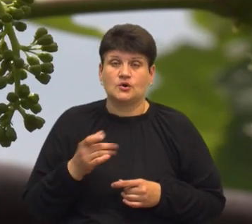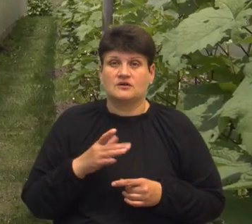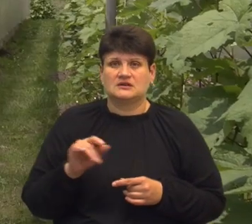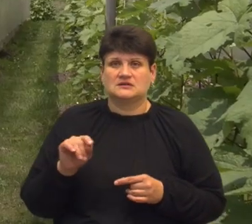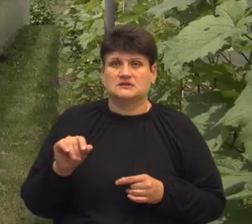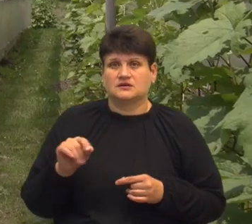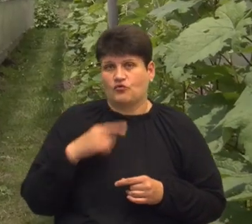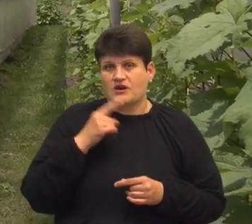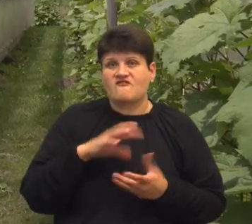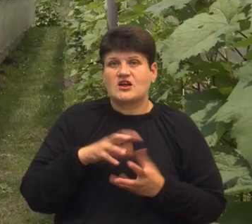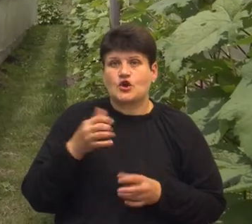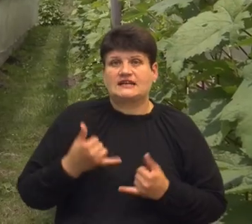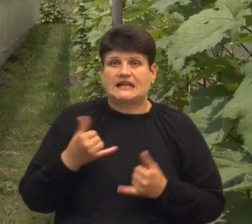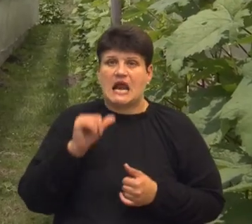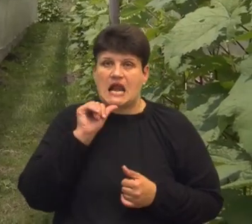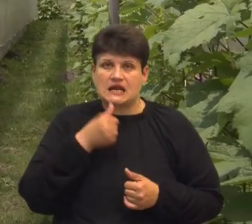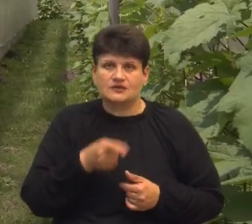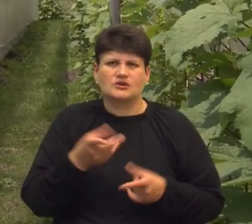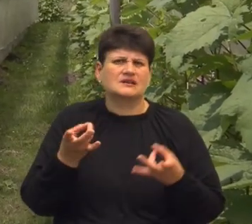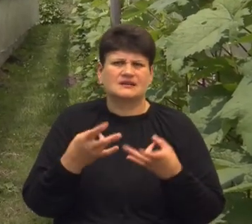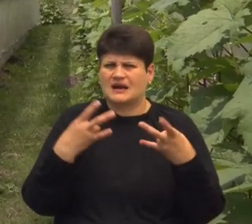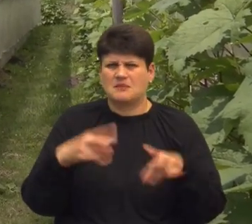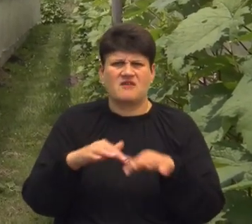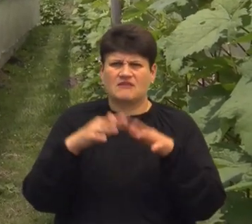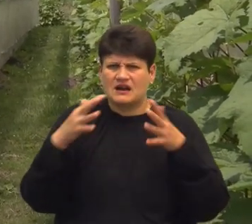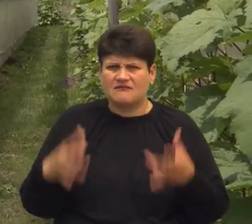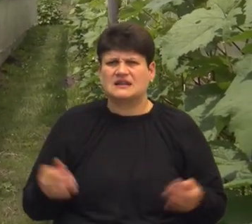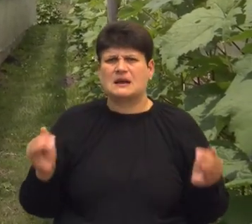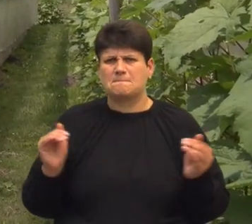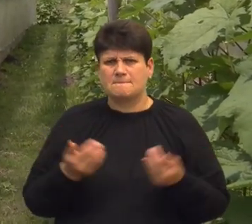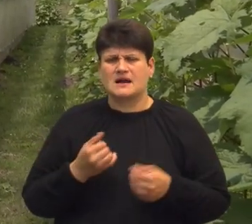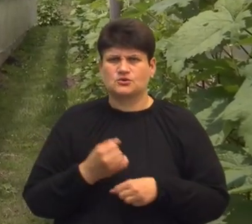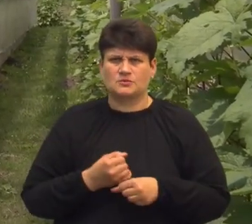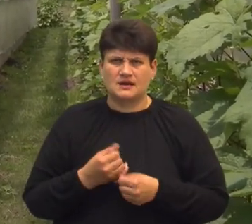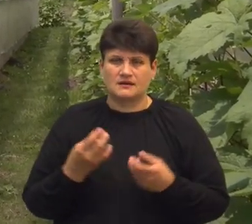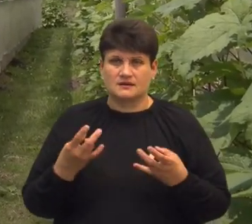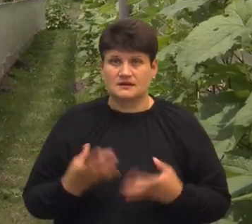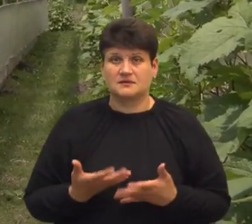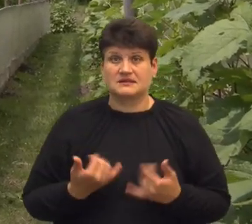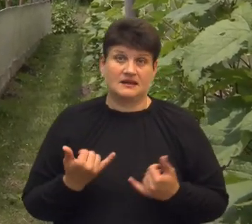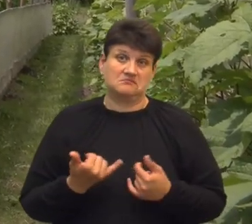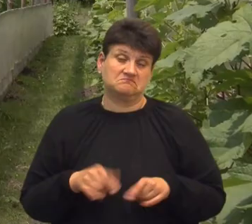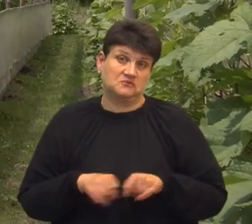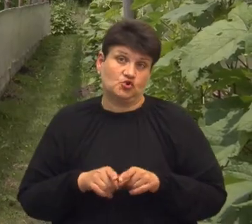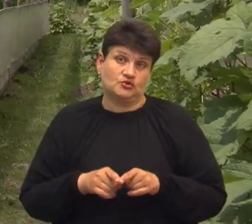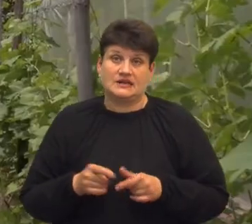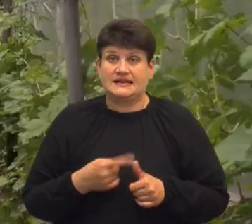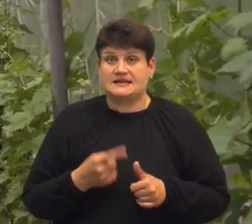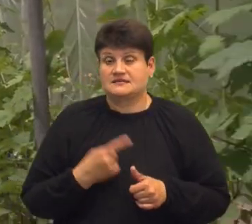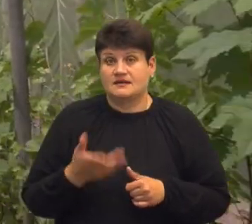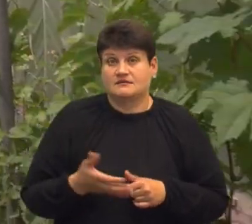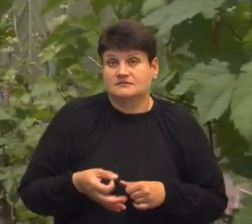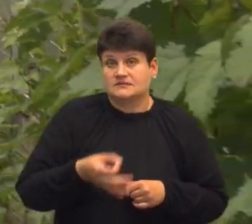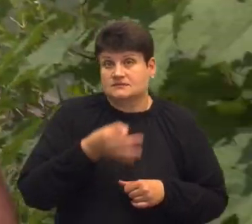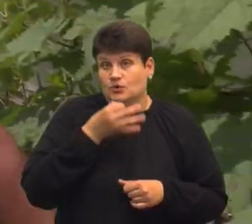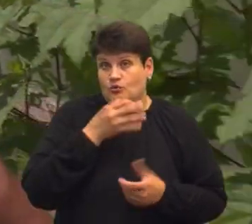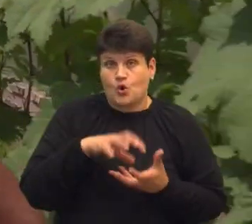лінивих. Для лінивих його не треба вкривати, його треба менше обробляти. Ну, так для приколу собі назвав, людям так сподобалось. Грона